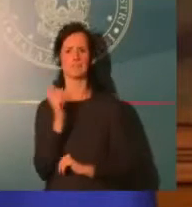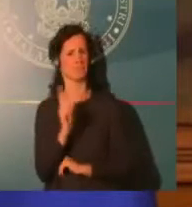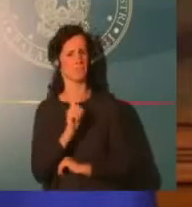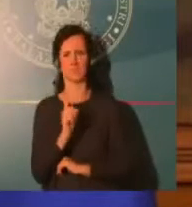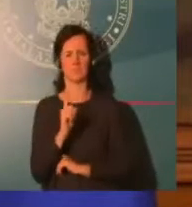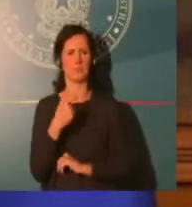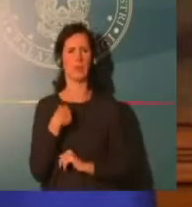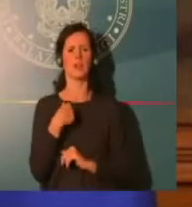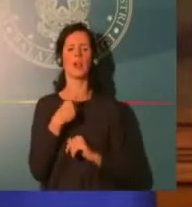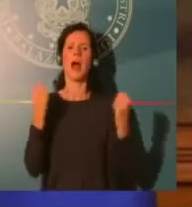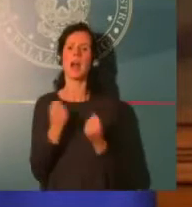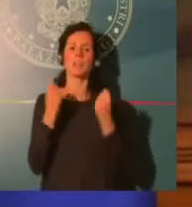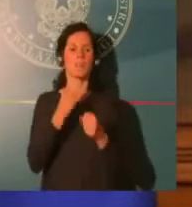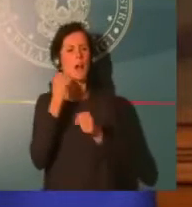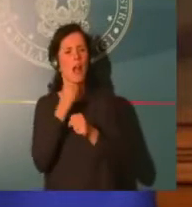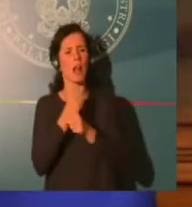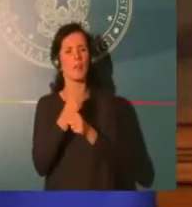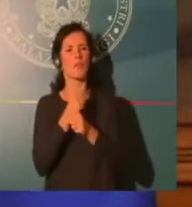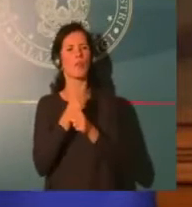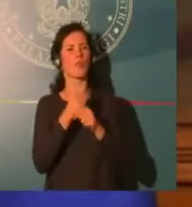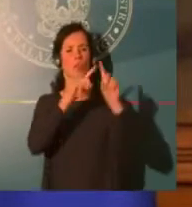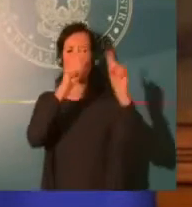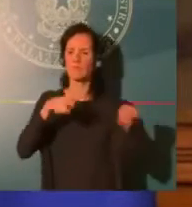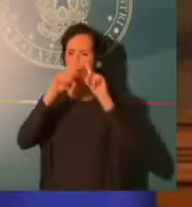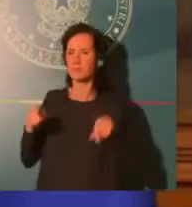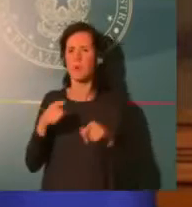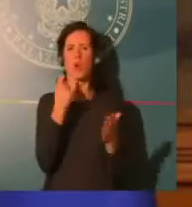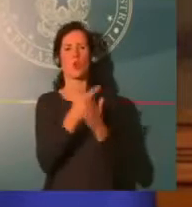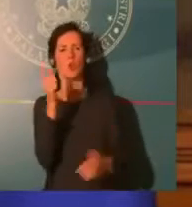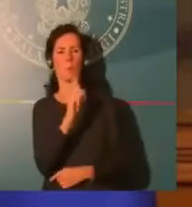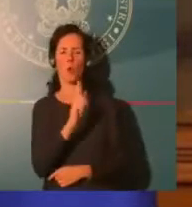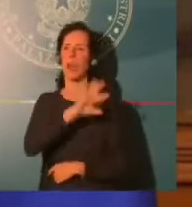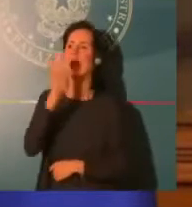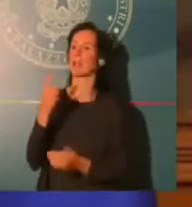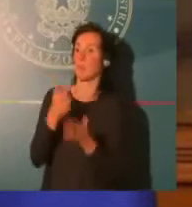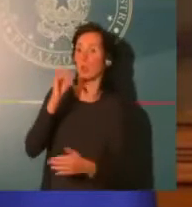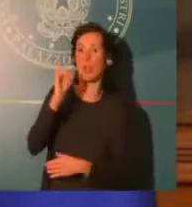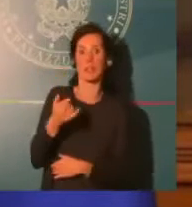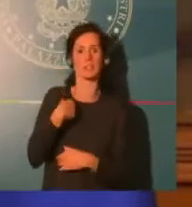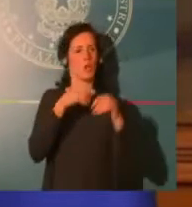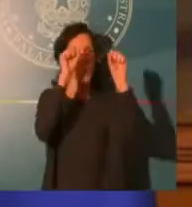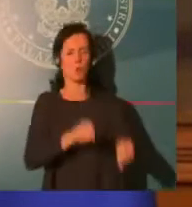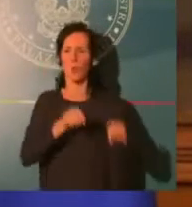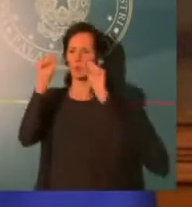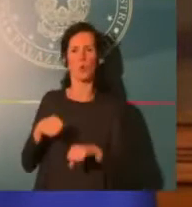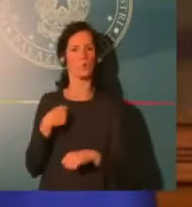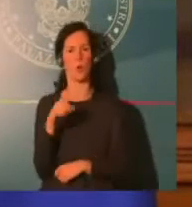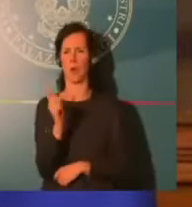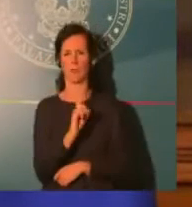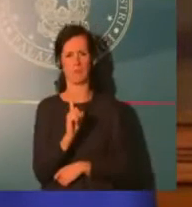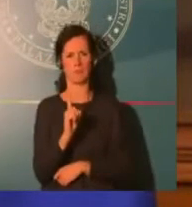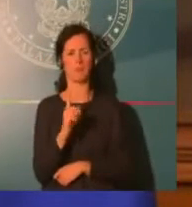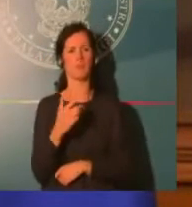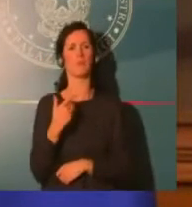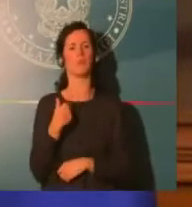Per noi, per il Governo, non ci sono operatori economici, lavoratori di serie A o di serie B. Per